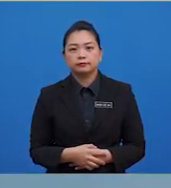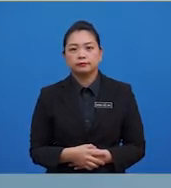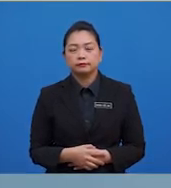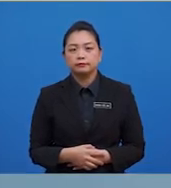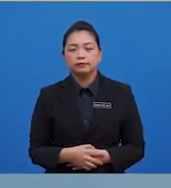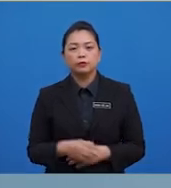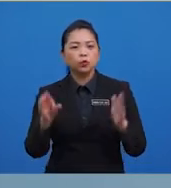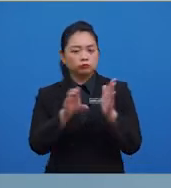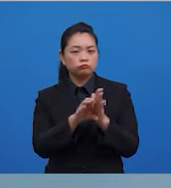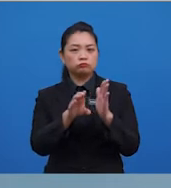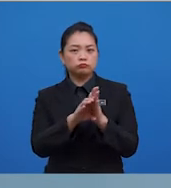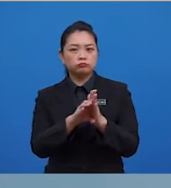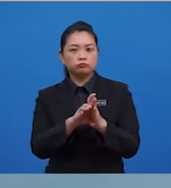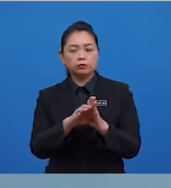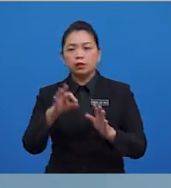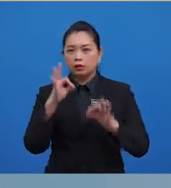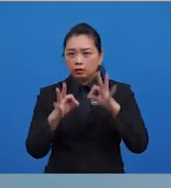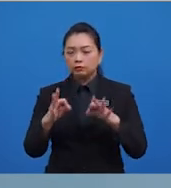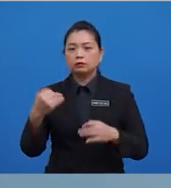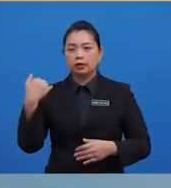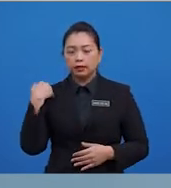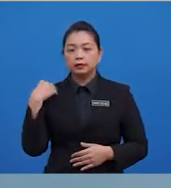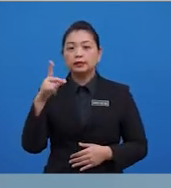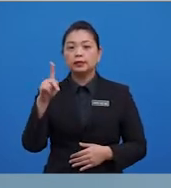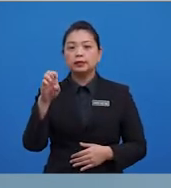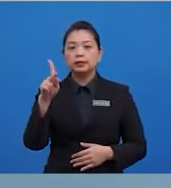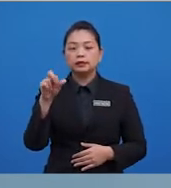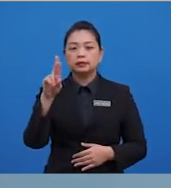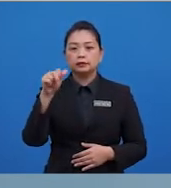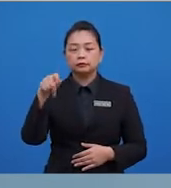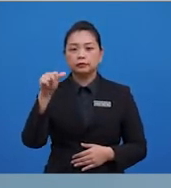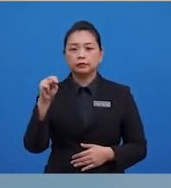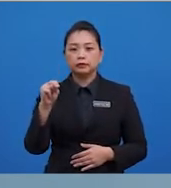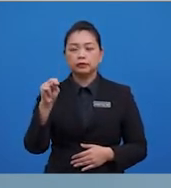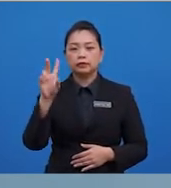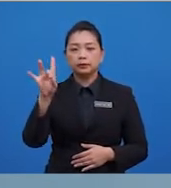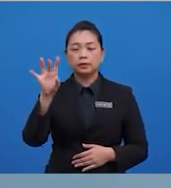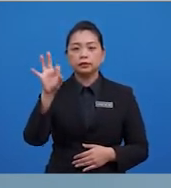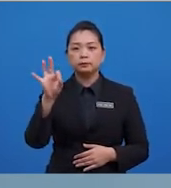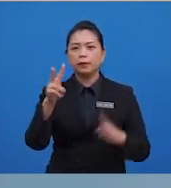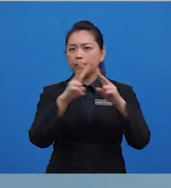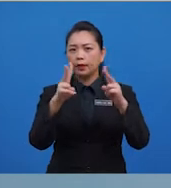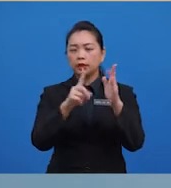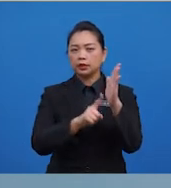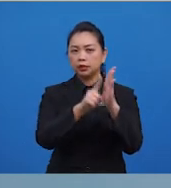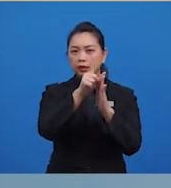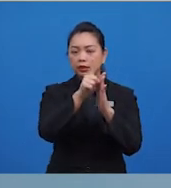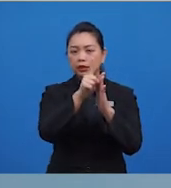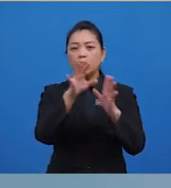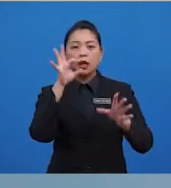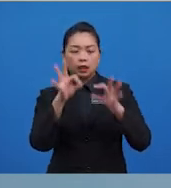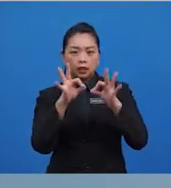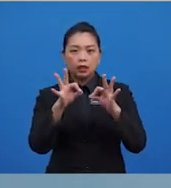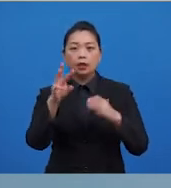andaikan kekerapan nilai cerapan 89 paling tinggi. Jika